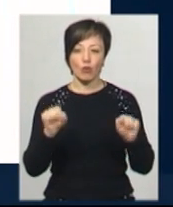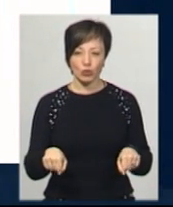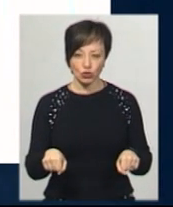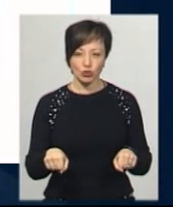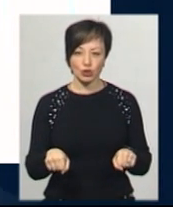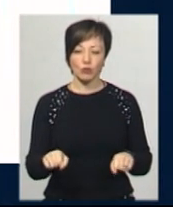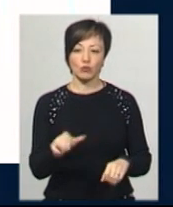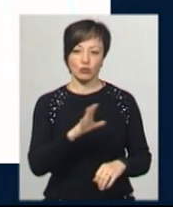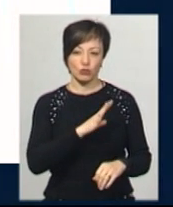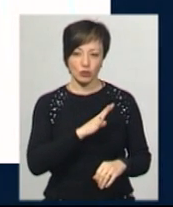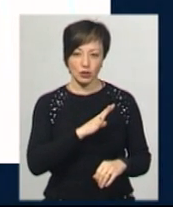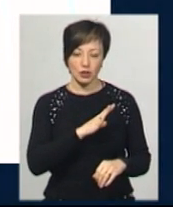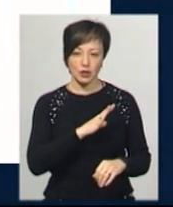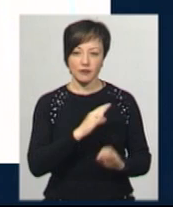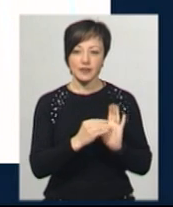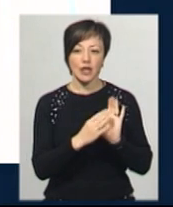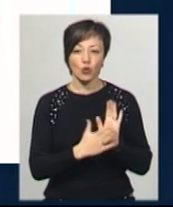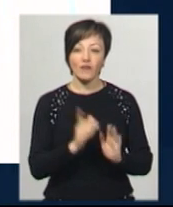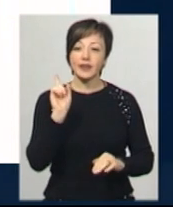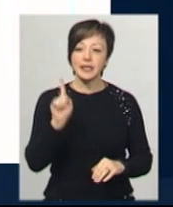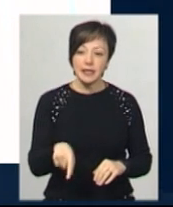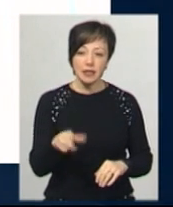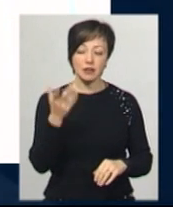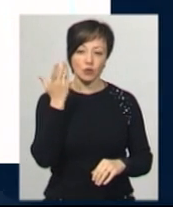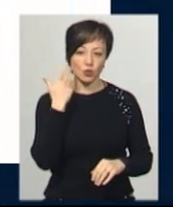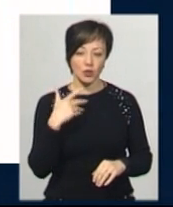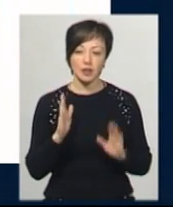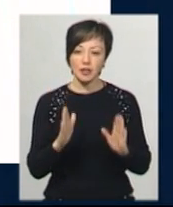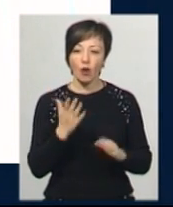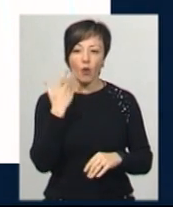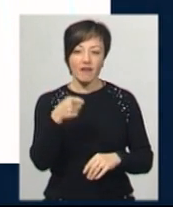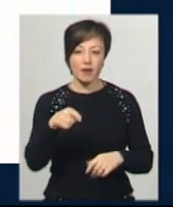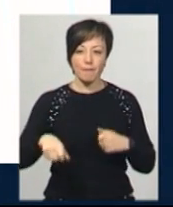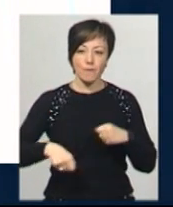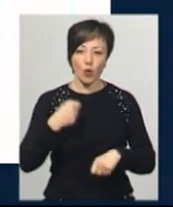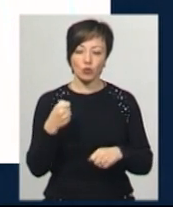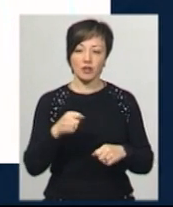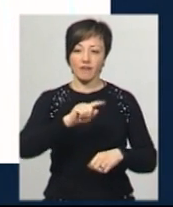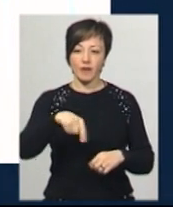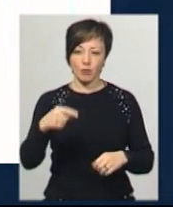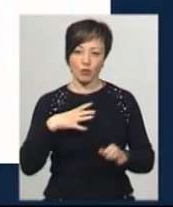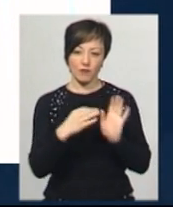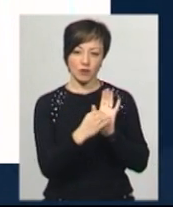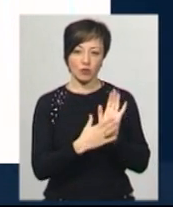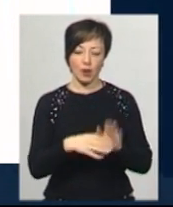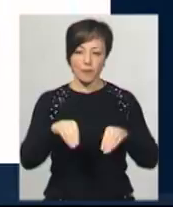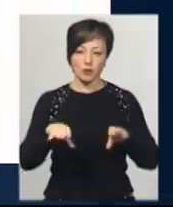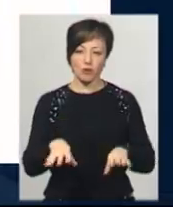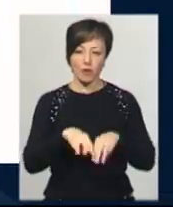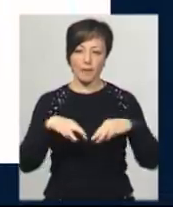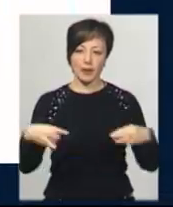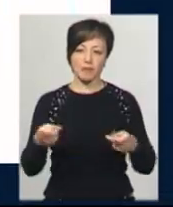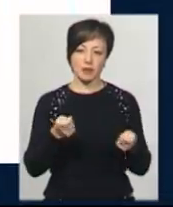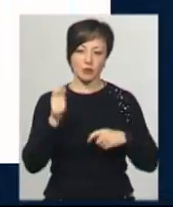бути встановлена тільки тоді, коли ви порушуєте чіткі вимоги, які були встановлені в постановлі Півнятом Міністрів